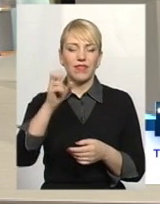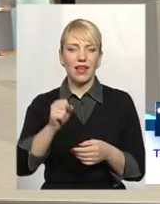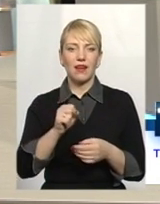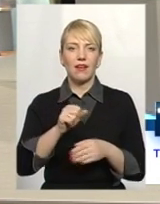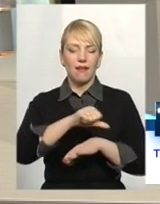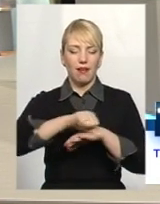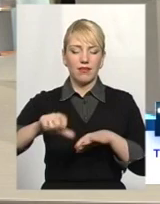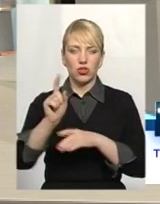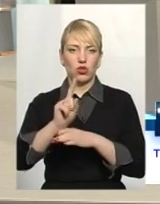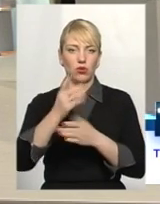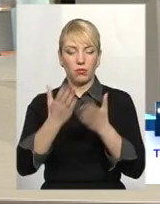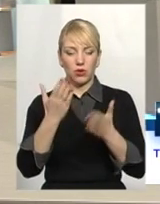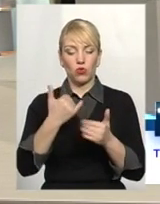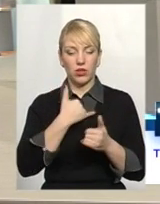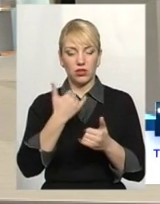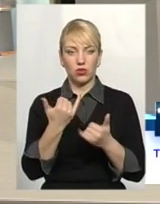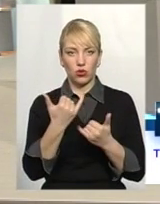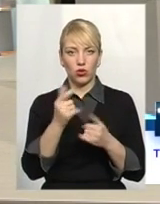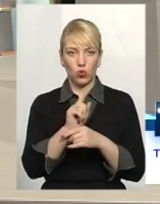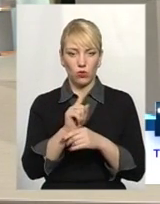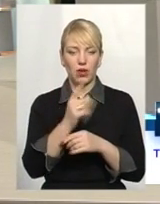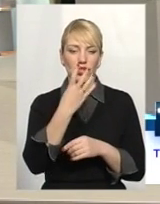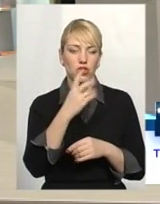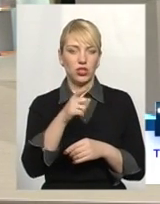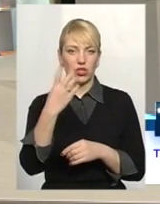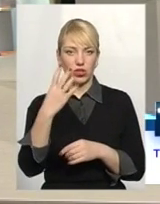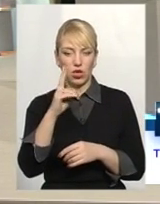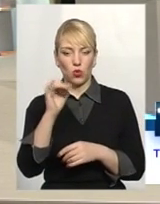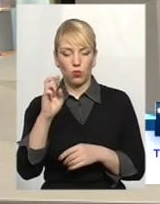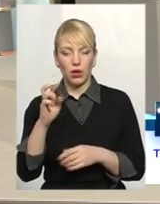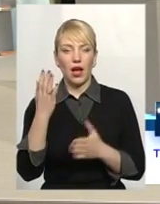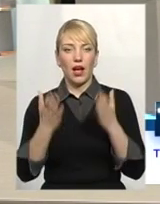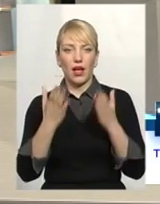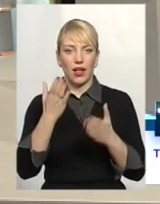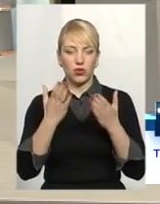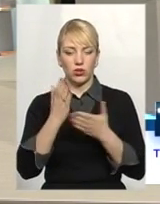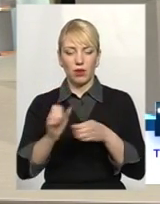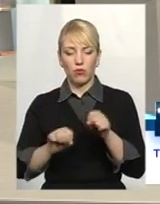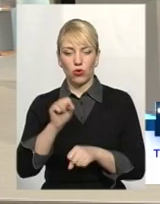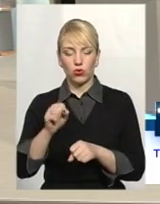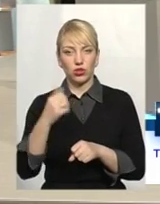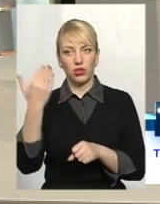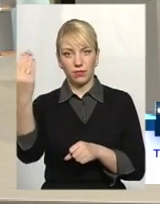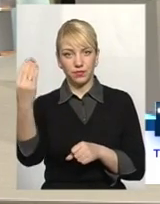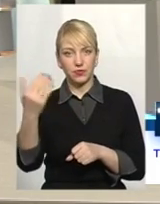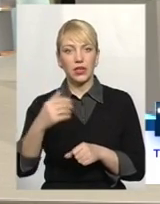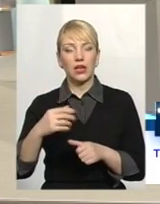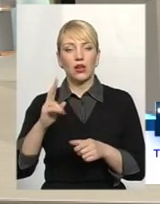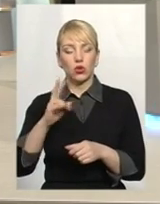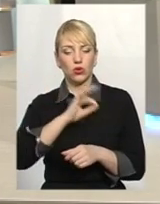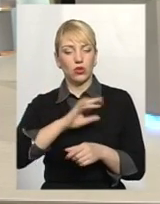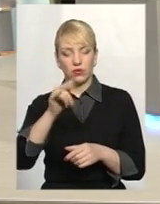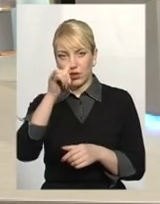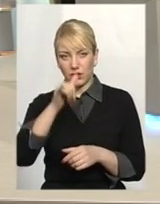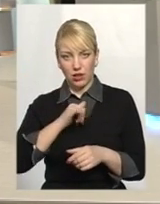день норма в нас складає 4,4 куба, звичайно, а якщо є порушення з боку споживачів в частині недопуску до